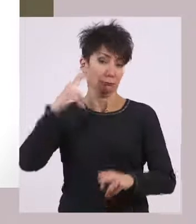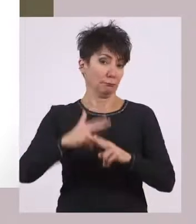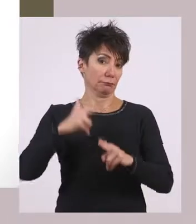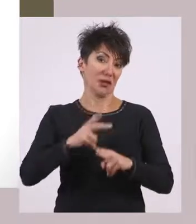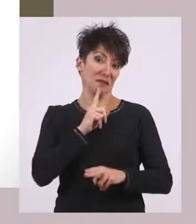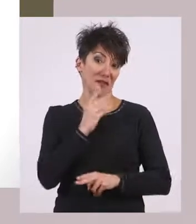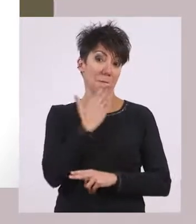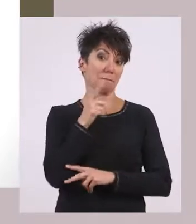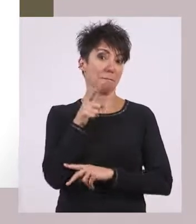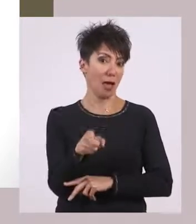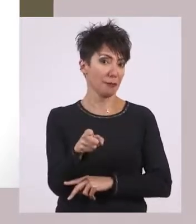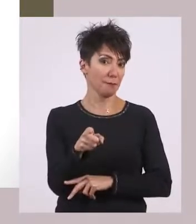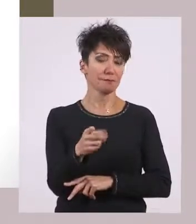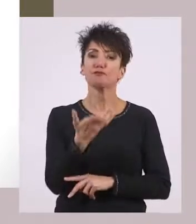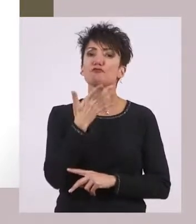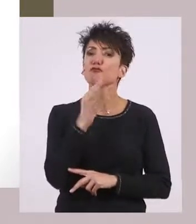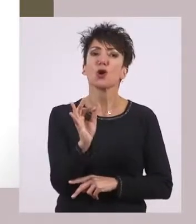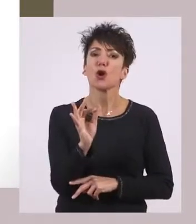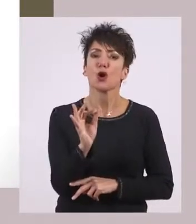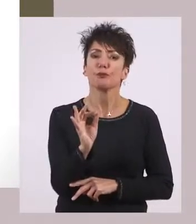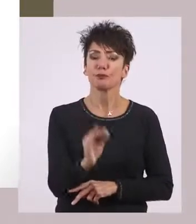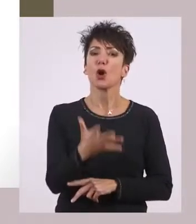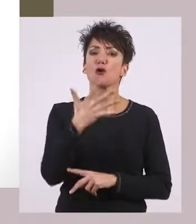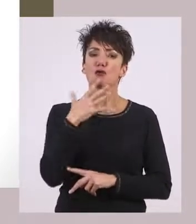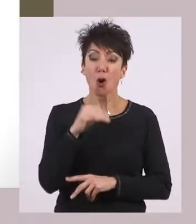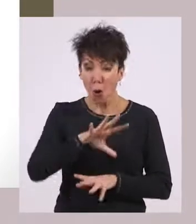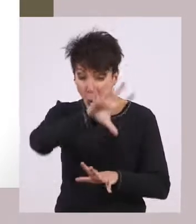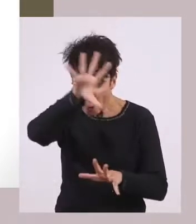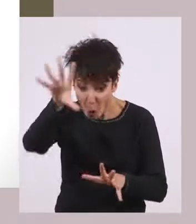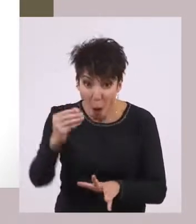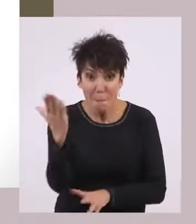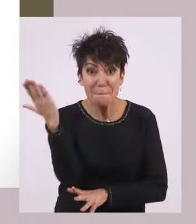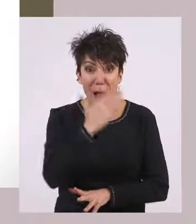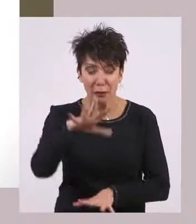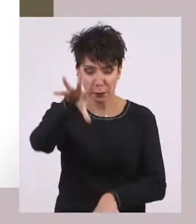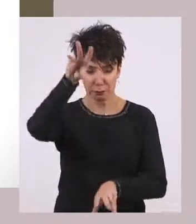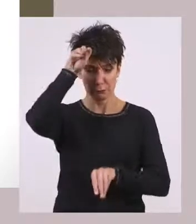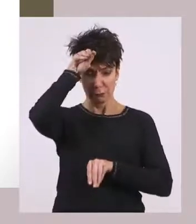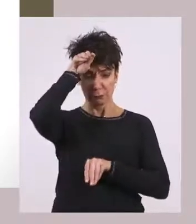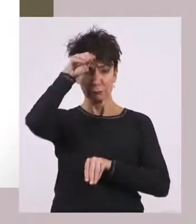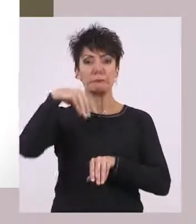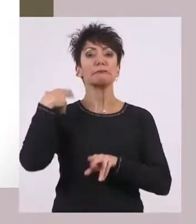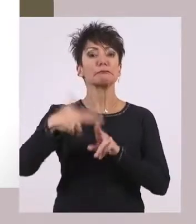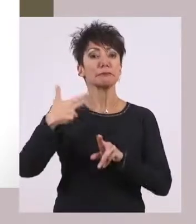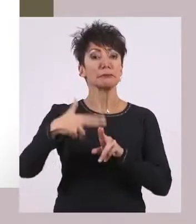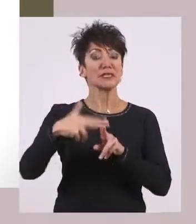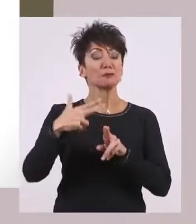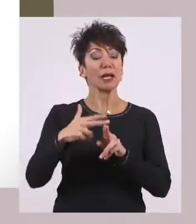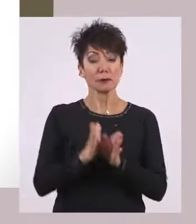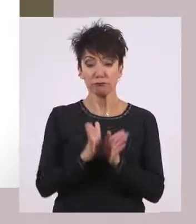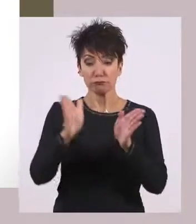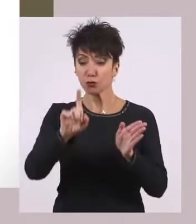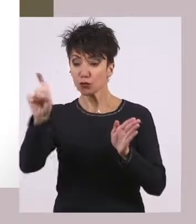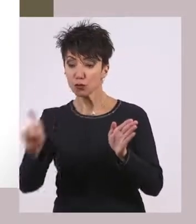μάθημα, γιατί θα μας κάνει να κατανοήσουμε δύο πολύ σημαντικές πτυχές της σπαρτιατικής ζωής.